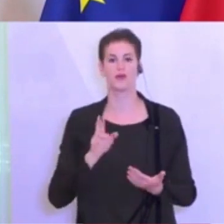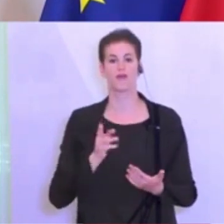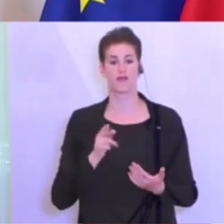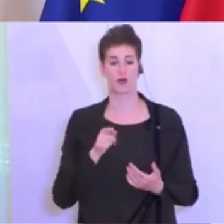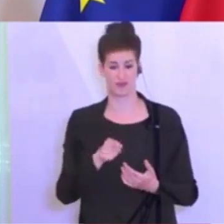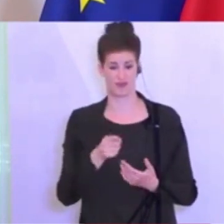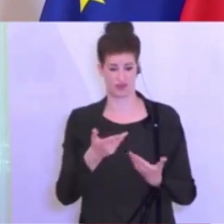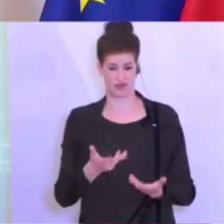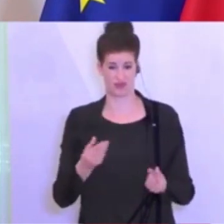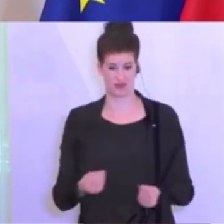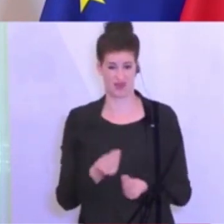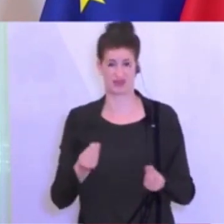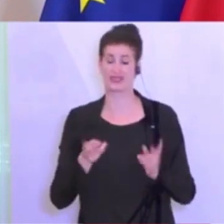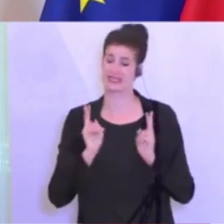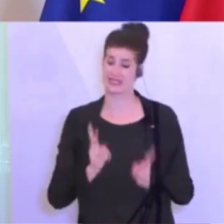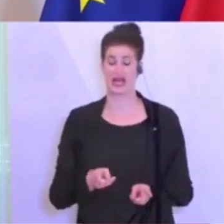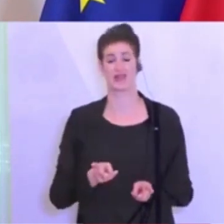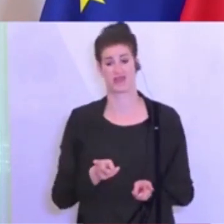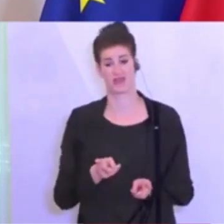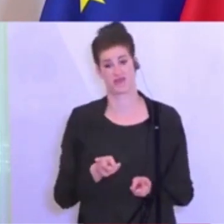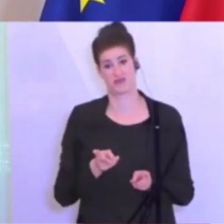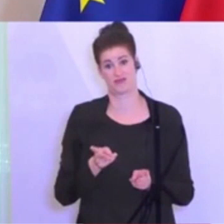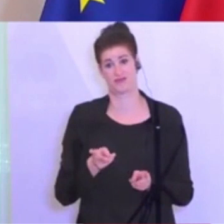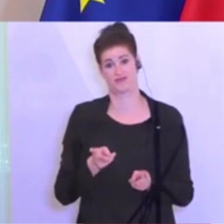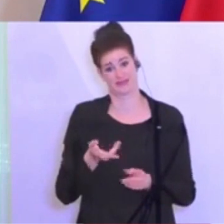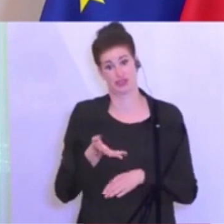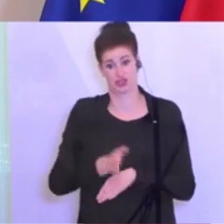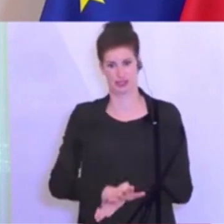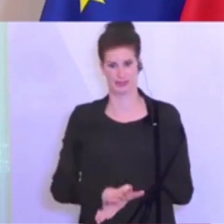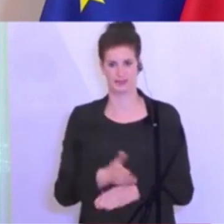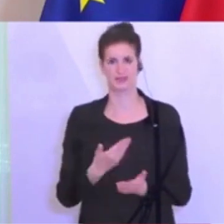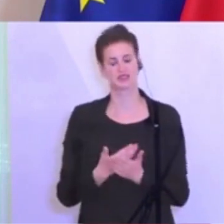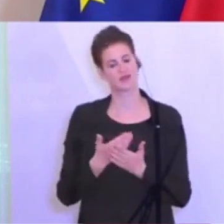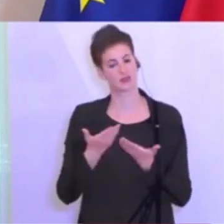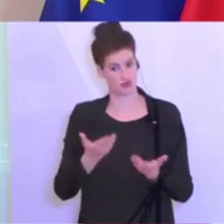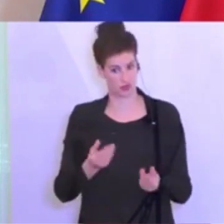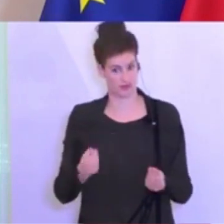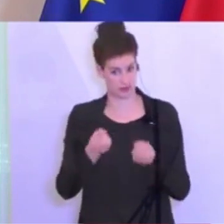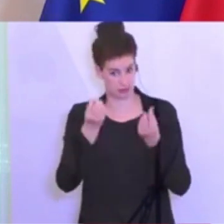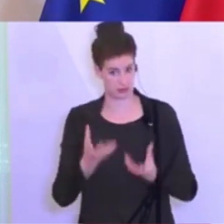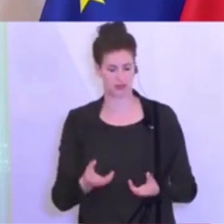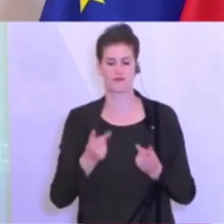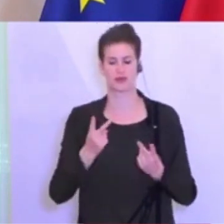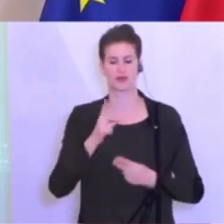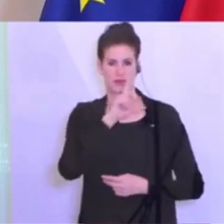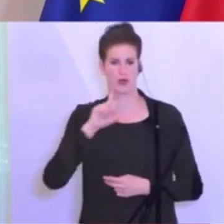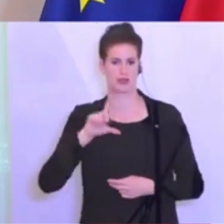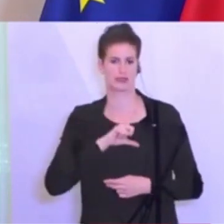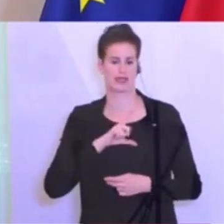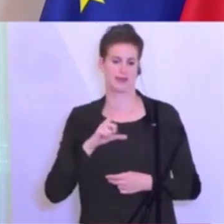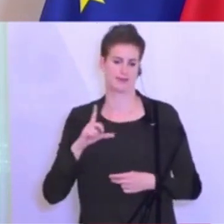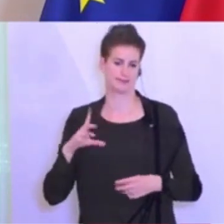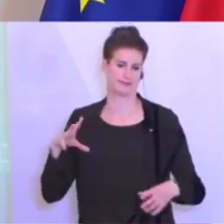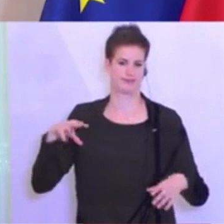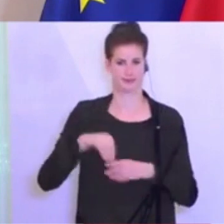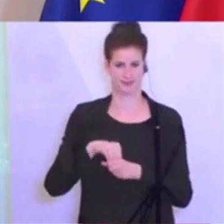kann tatsächlich Menschenleben gefährden. Und daher ist auch da die Polizeipräsenz eine wichtige gewesen in der Zeit des Coronavirus. Und jetzt,